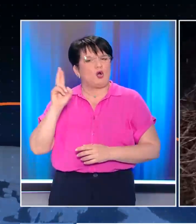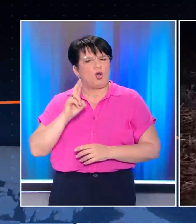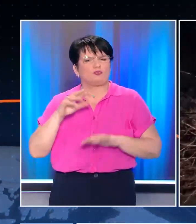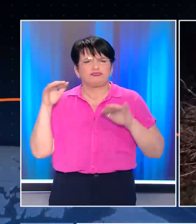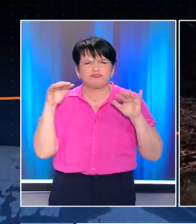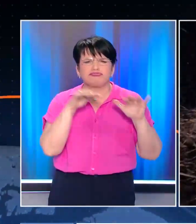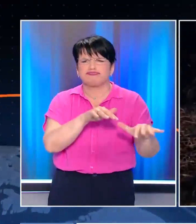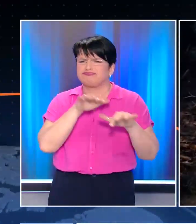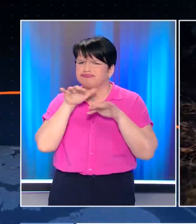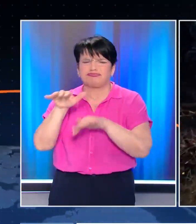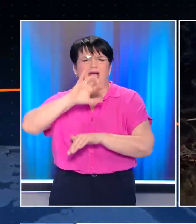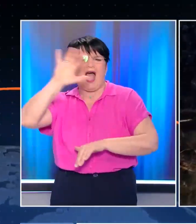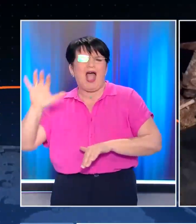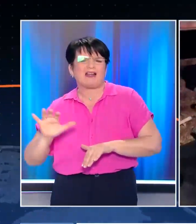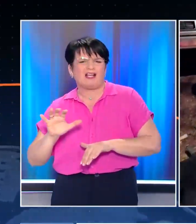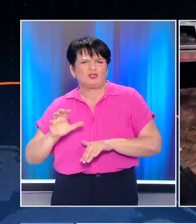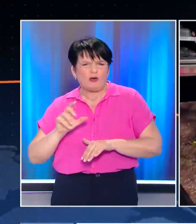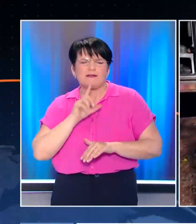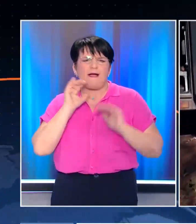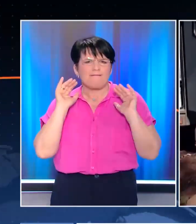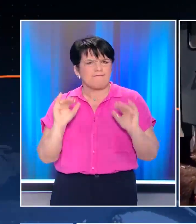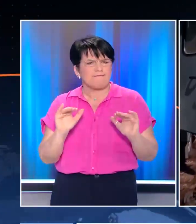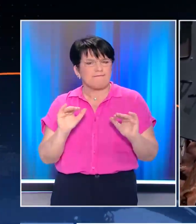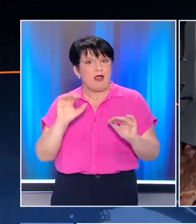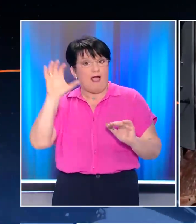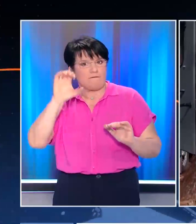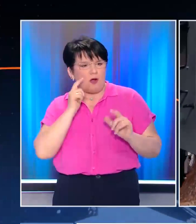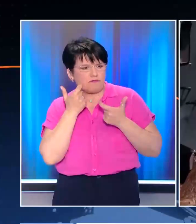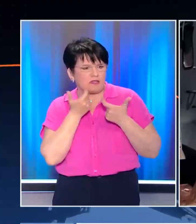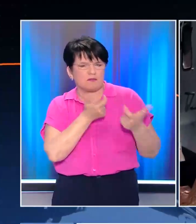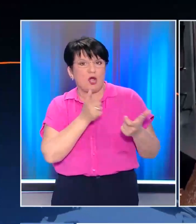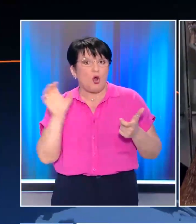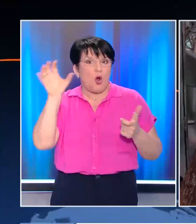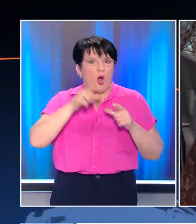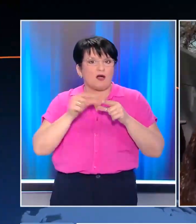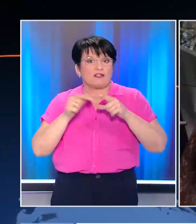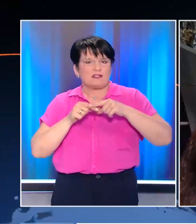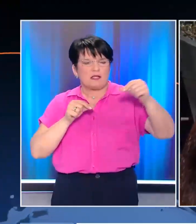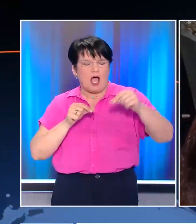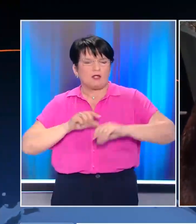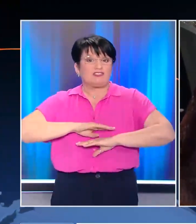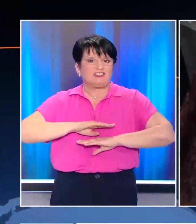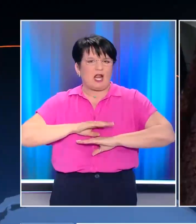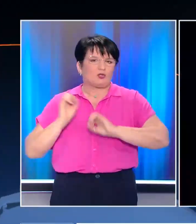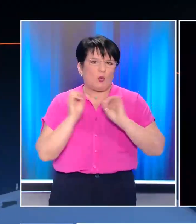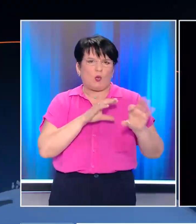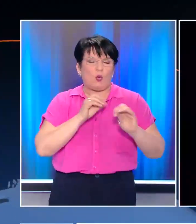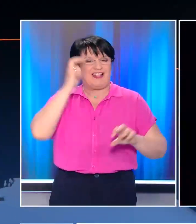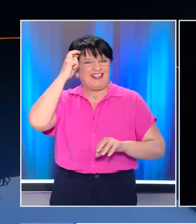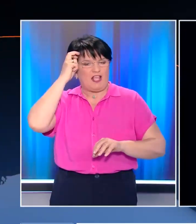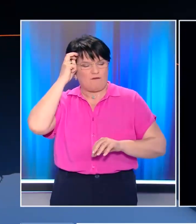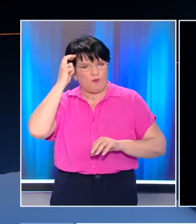επιθέσεις να κλιμακώνονται στα ανατολικά για τη Δύση σε συνεχή επιφυλακή. Όλο και περισσότερες χώρες του ΝΑΤΟ αυξάνουν τη στρατιωτική βοήθεια στο Κίεβο.